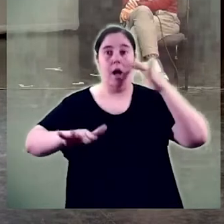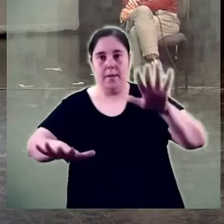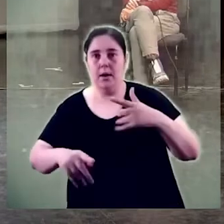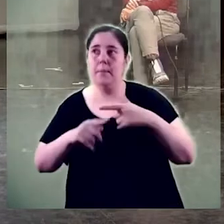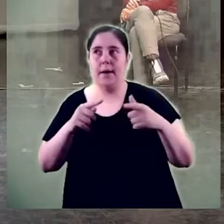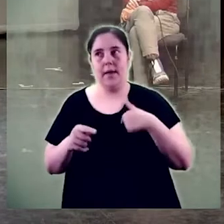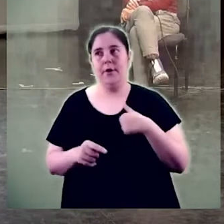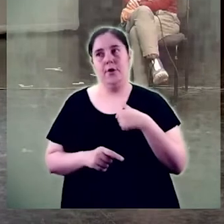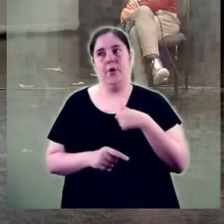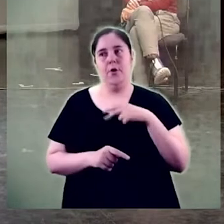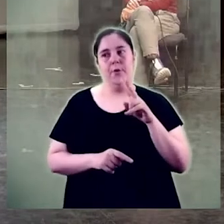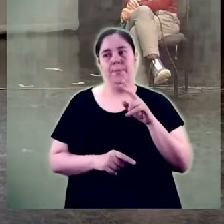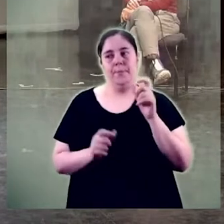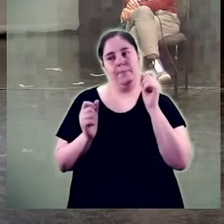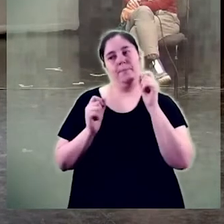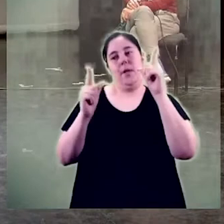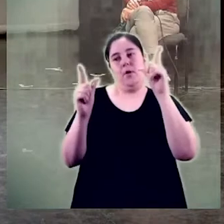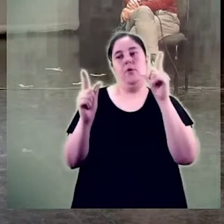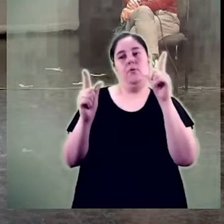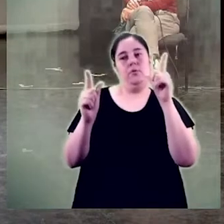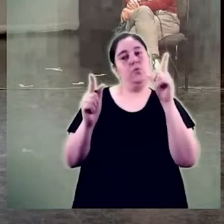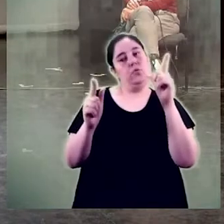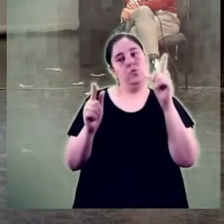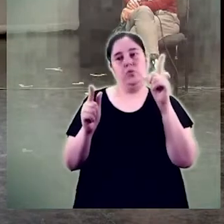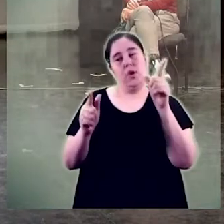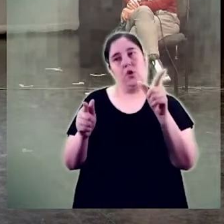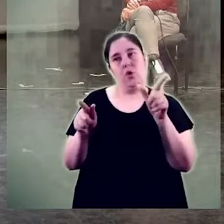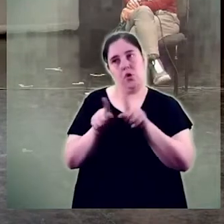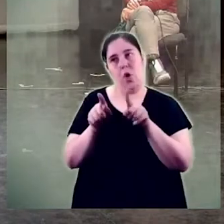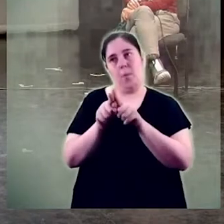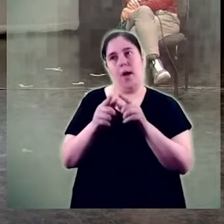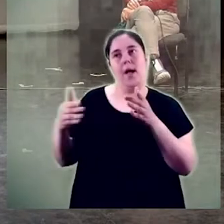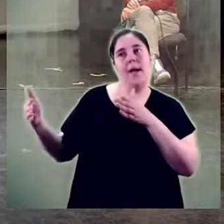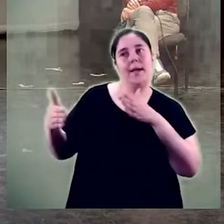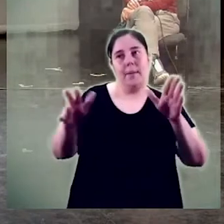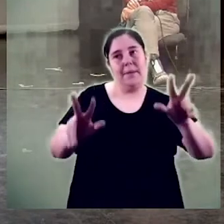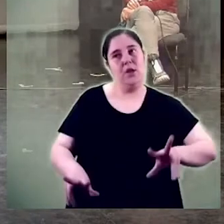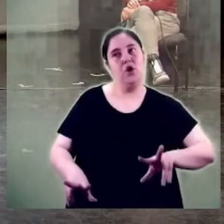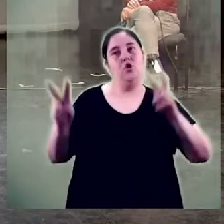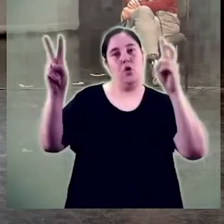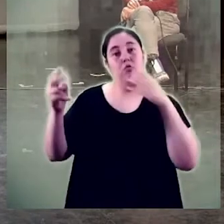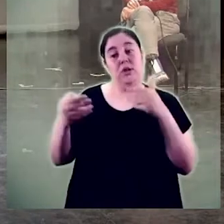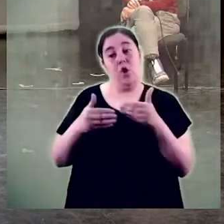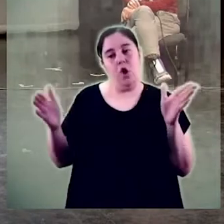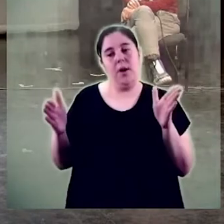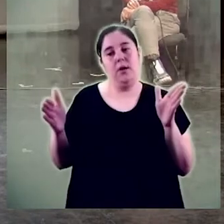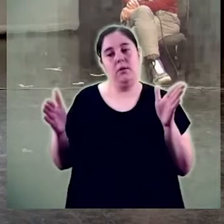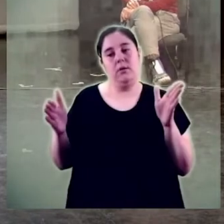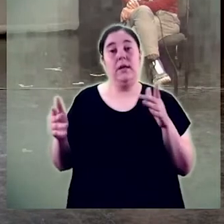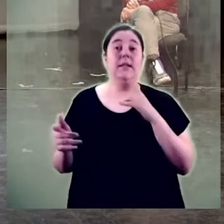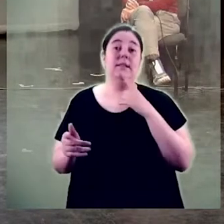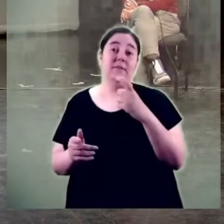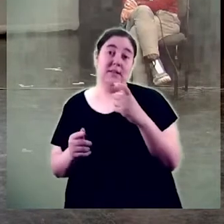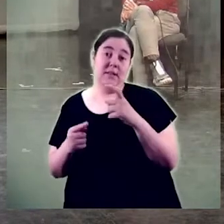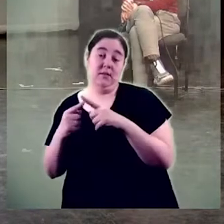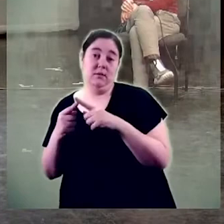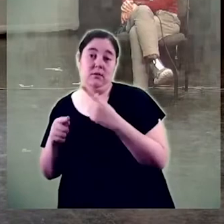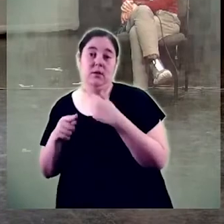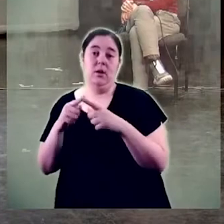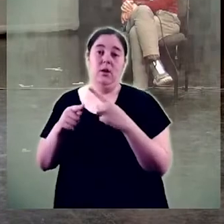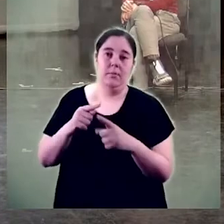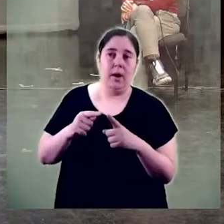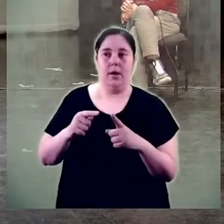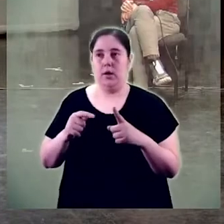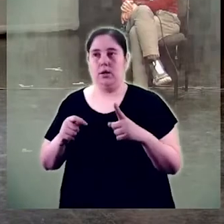ja veig que obrir un camí té dues parts la part difícil que tens que anar amb el